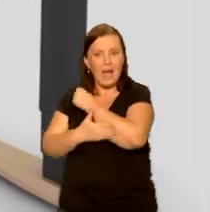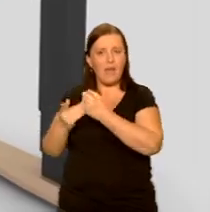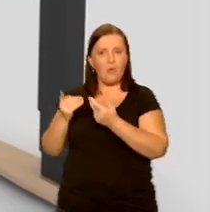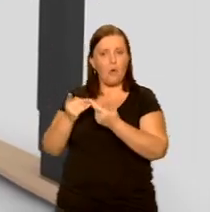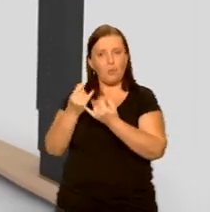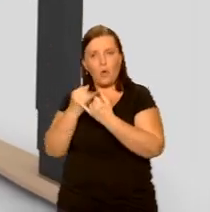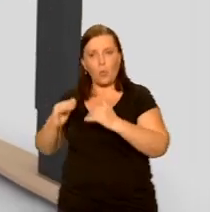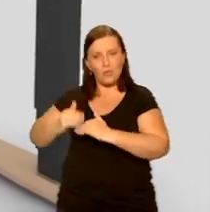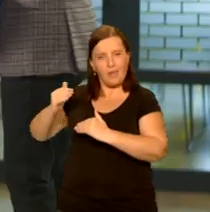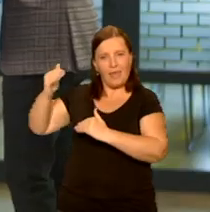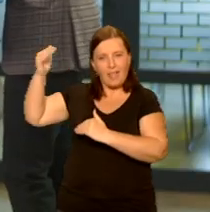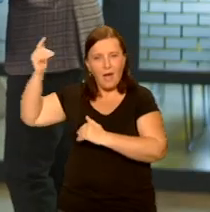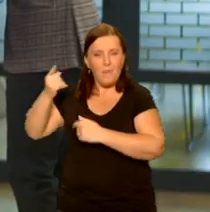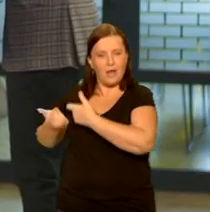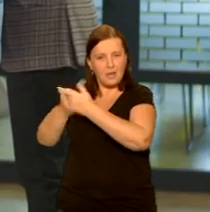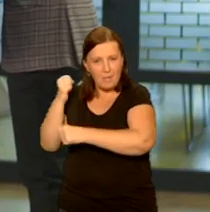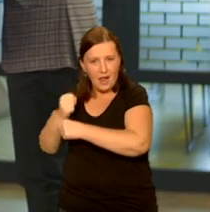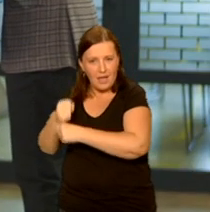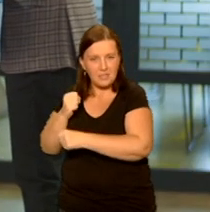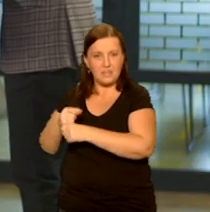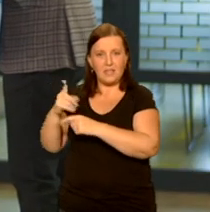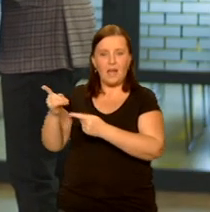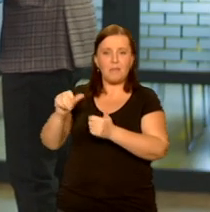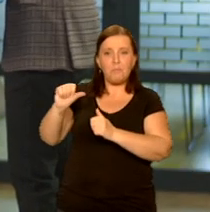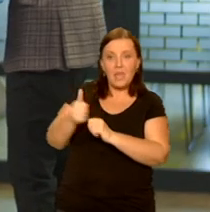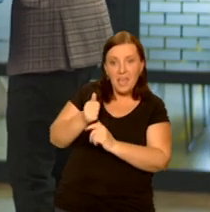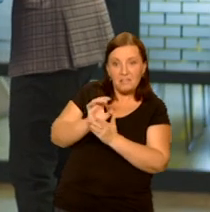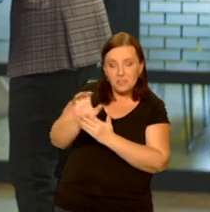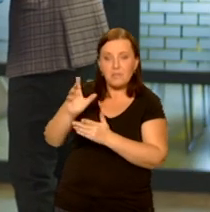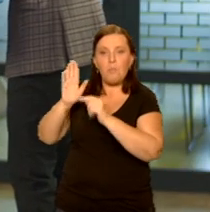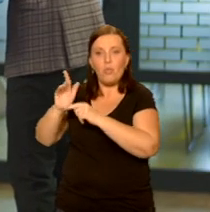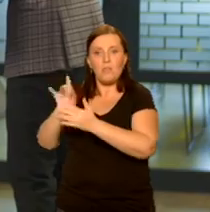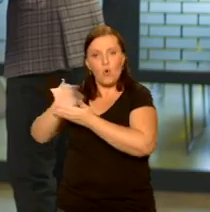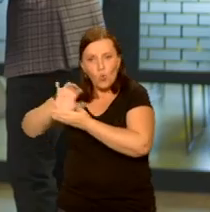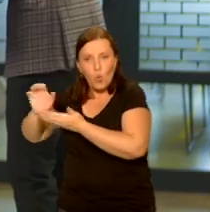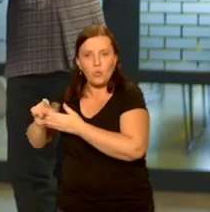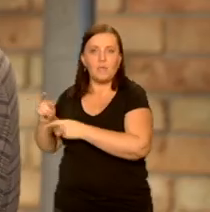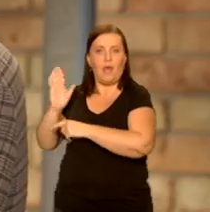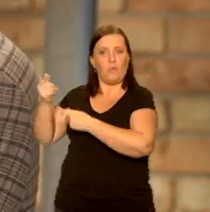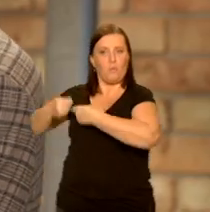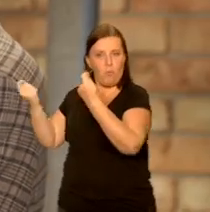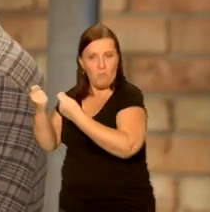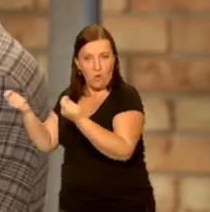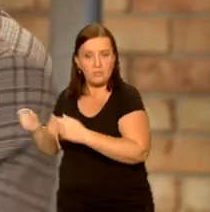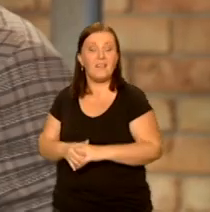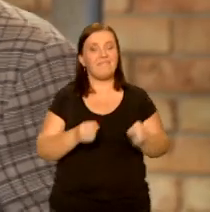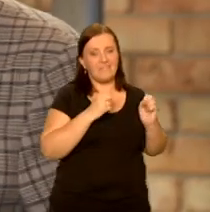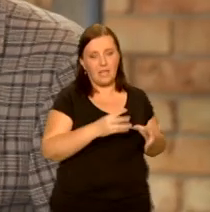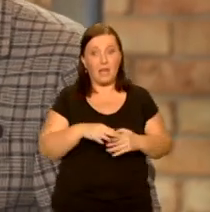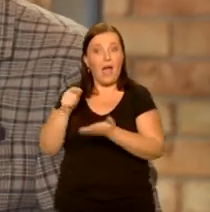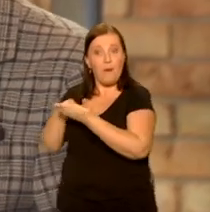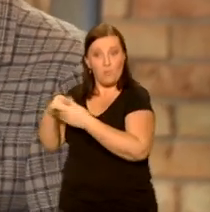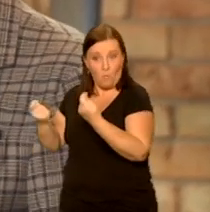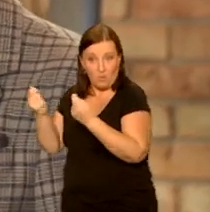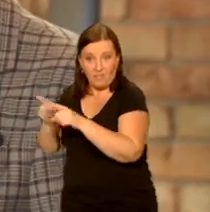prototypu, wyprodukowania, biurka, a później promocji. Tak, jak najbardziej. Która jest bardzo istotna, bo nikt nie